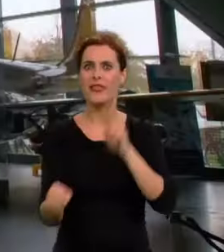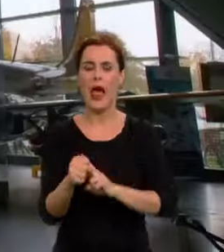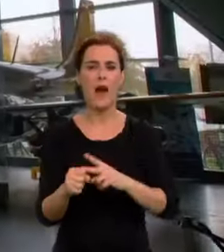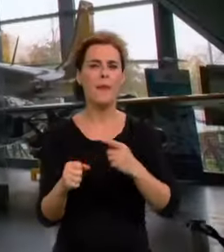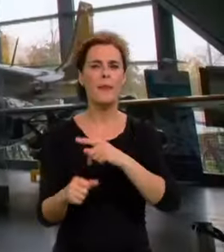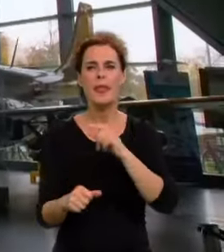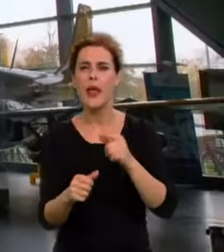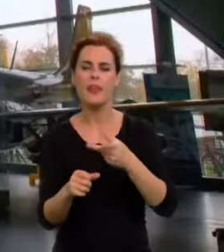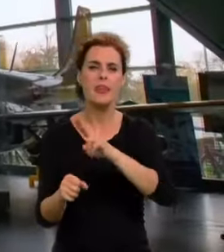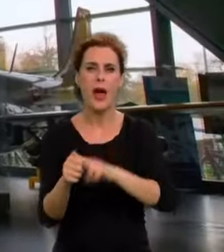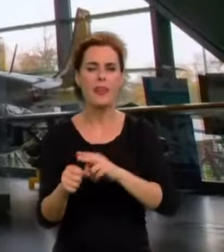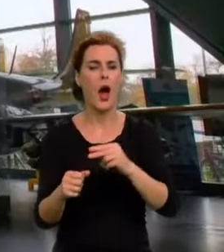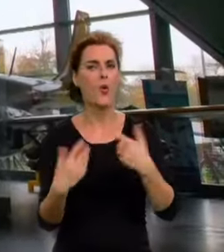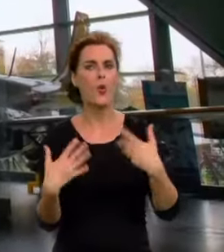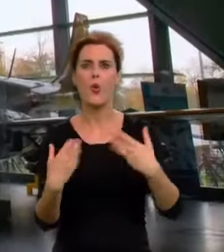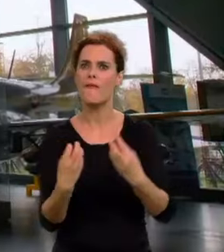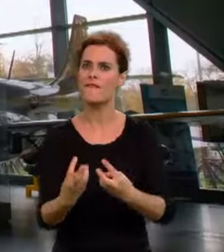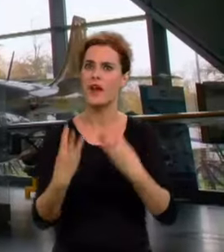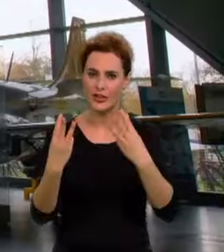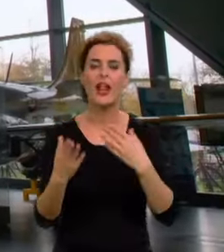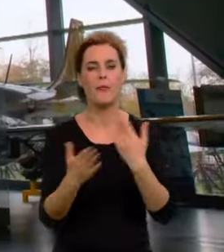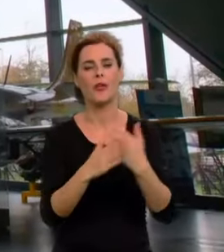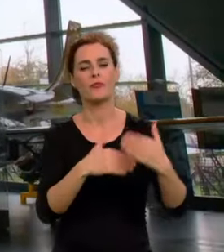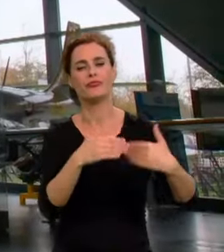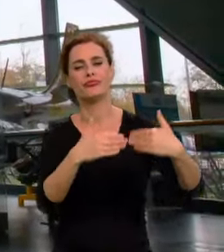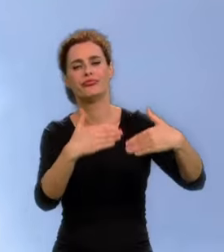i to już wtedy ruszyła taka lawina.